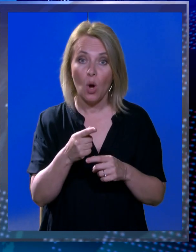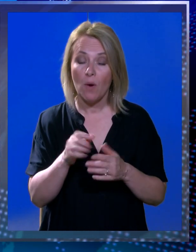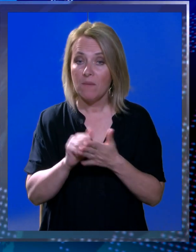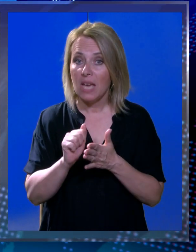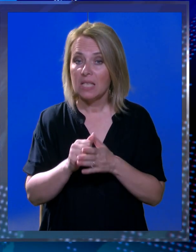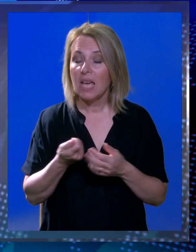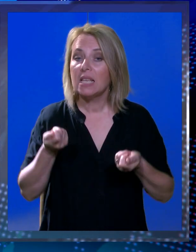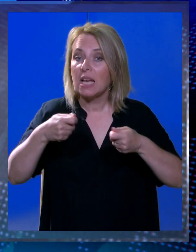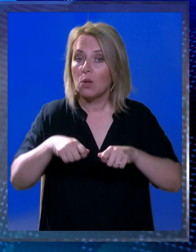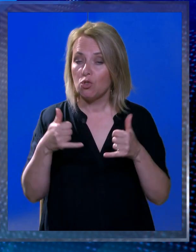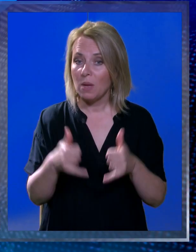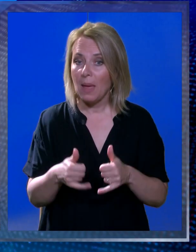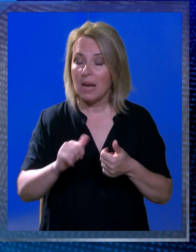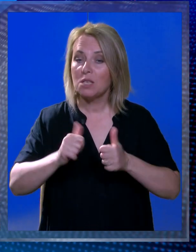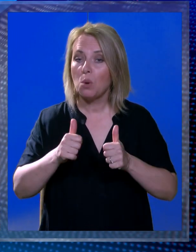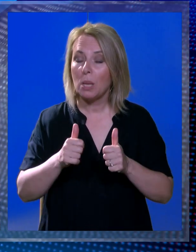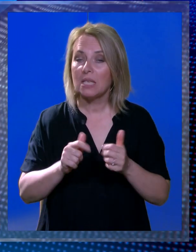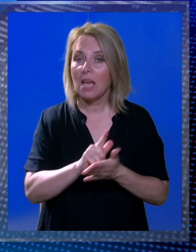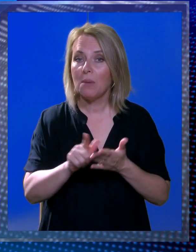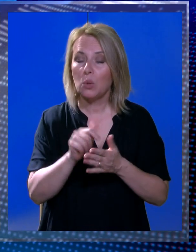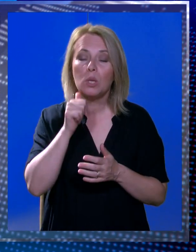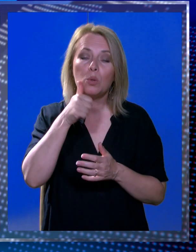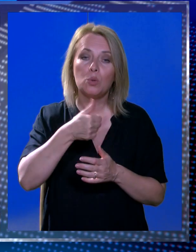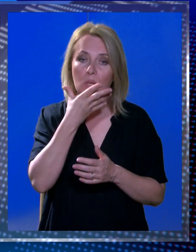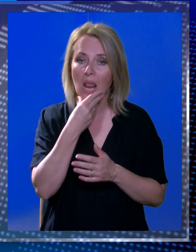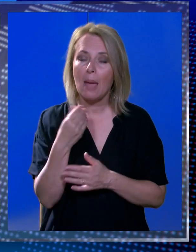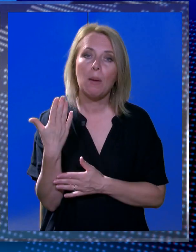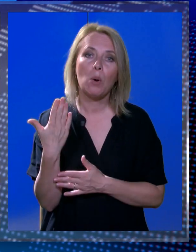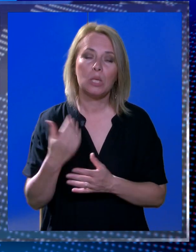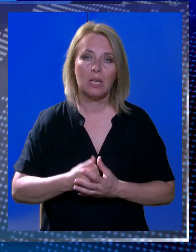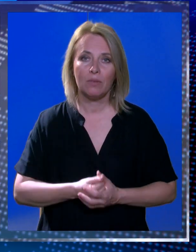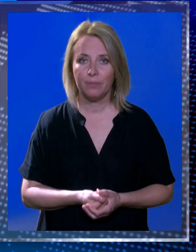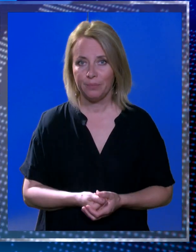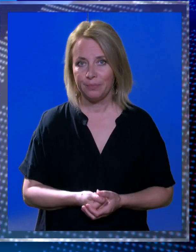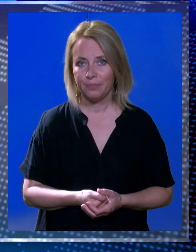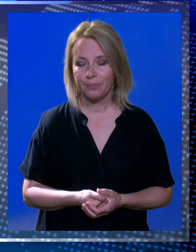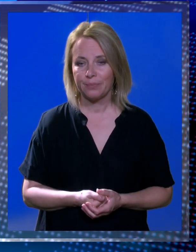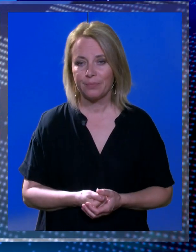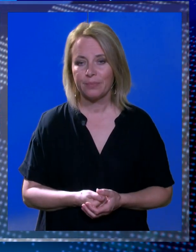poštovani gledateli zaključujemo današnje sportske minute do sutra lijep pozdrav